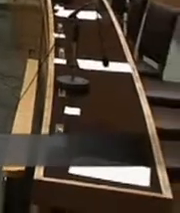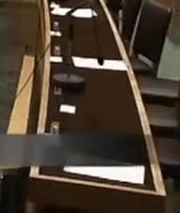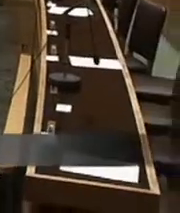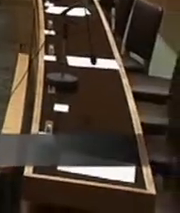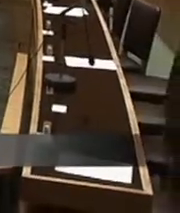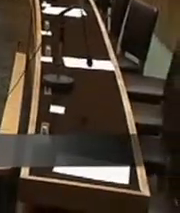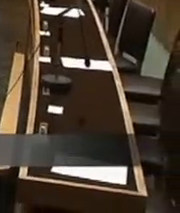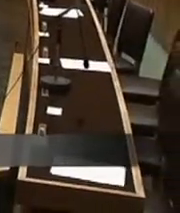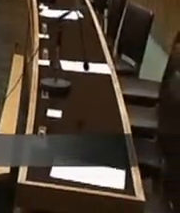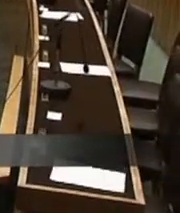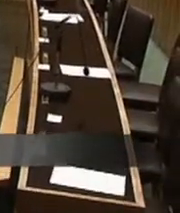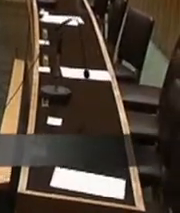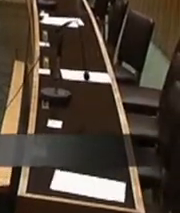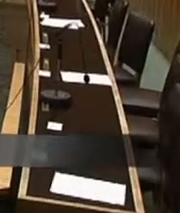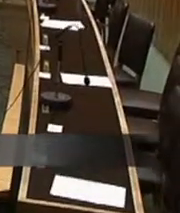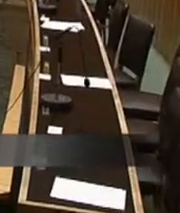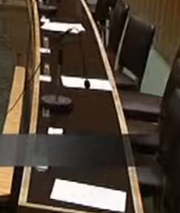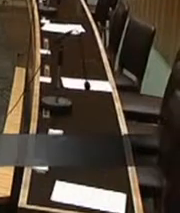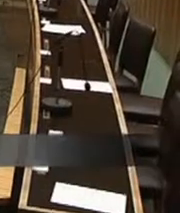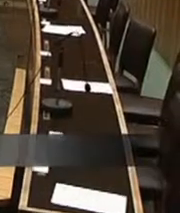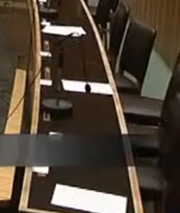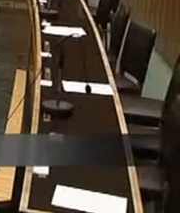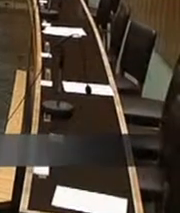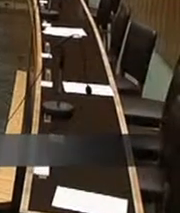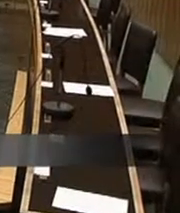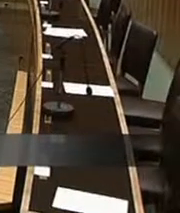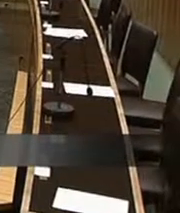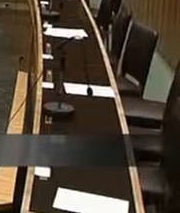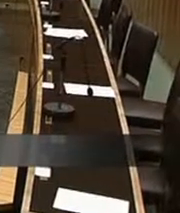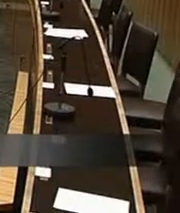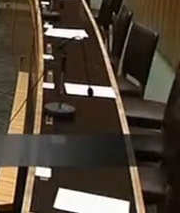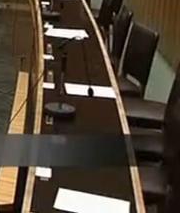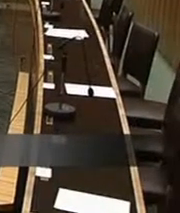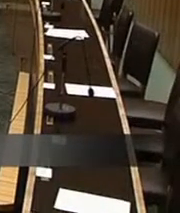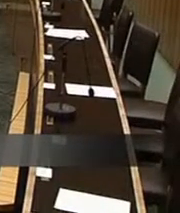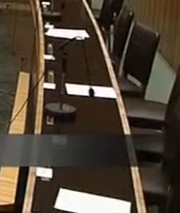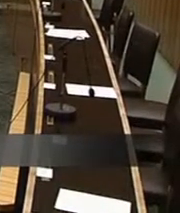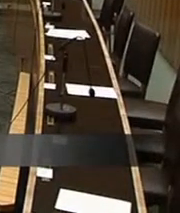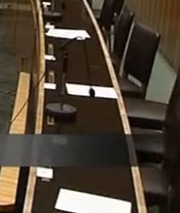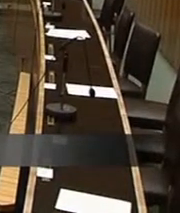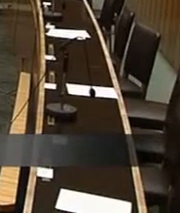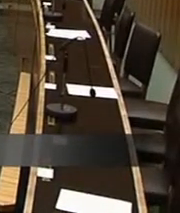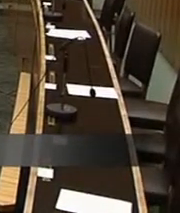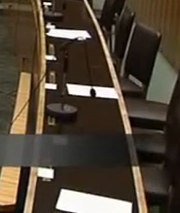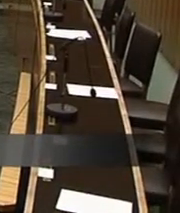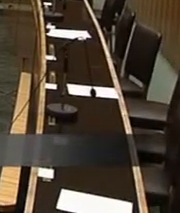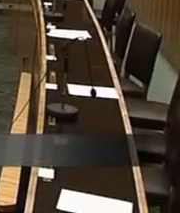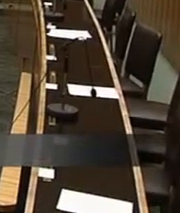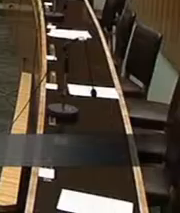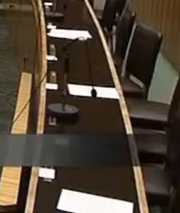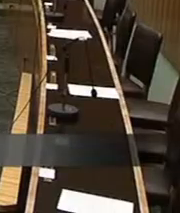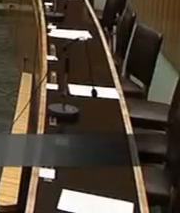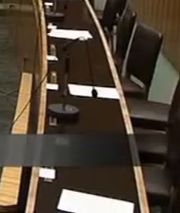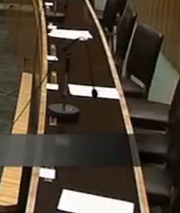Beispielsweise sei der Deliktskatalog zu weit und falsch gefasst. Meinungsdelikte sind drinnen, aber Aufforderungen zu